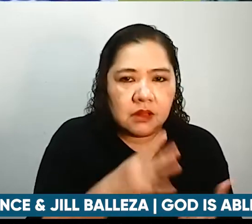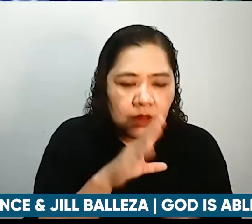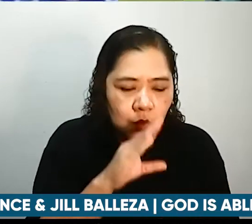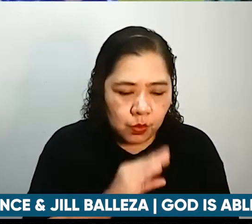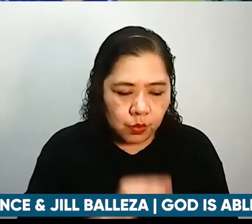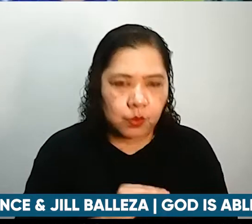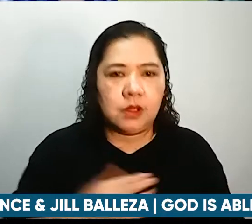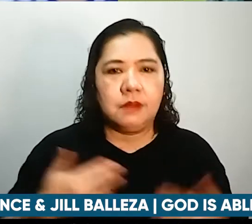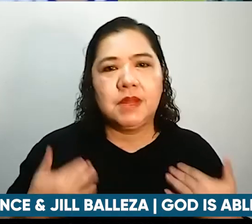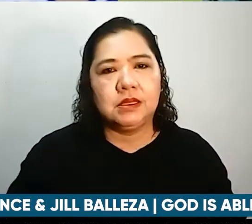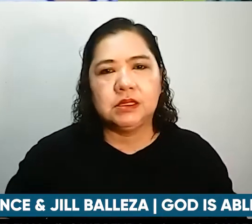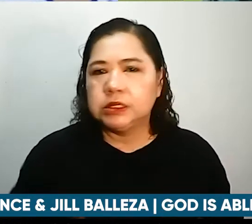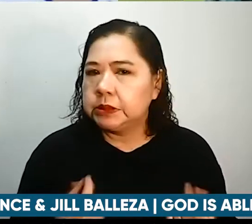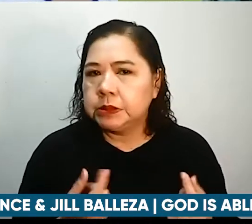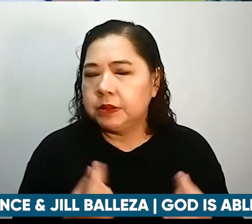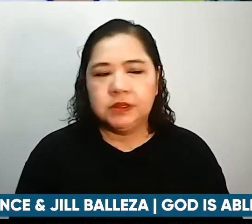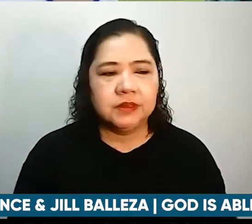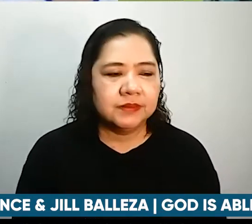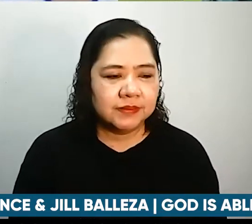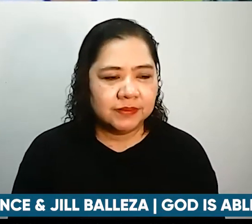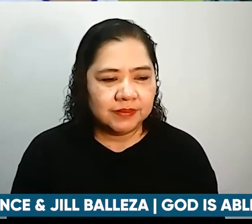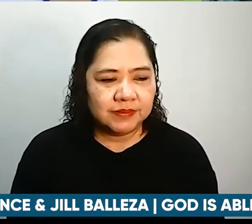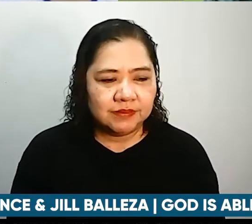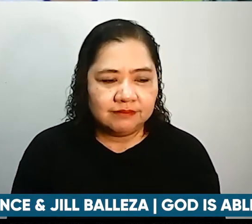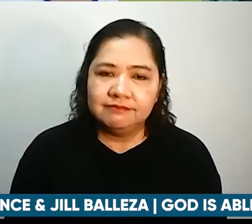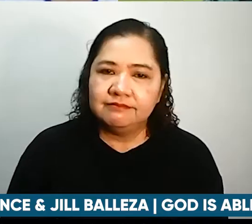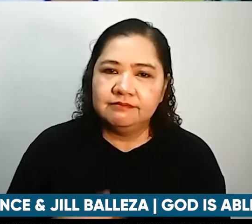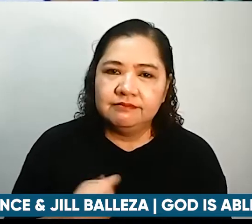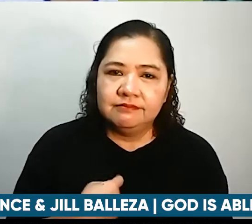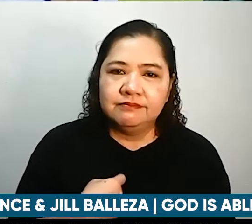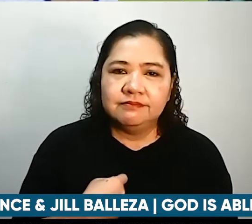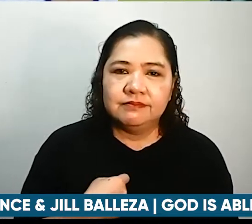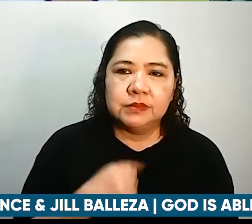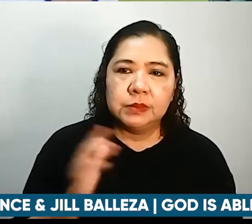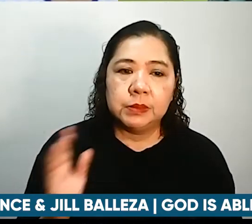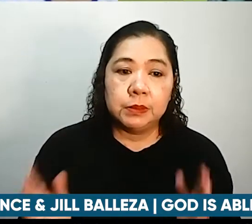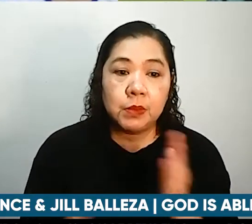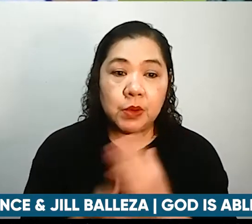Ako, actually, yung sa umaga ko, hot water,